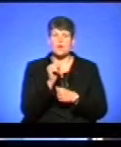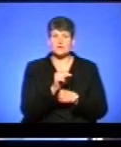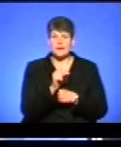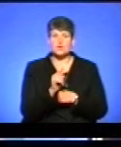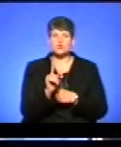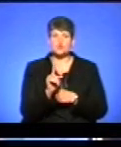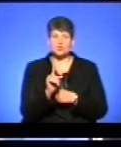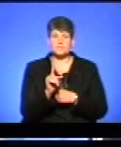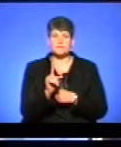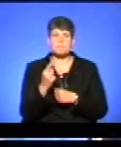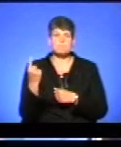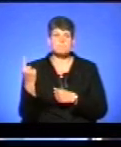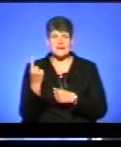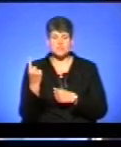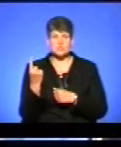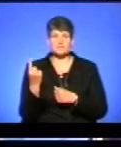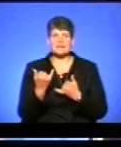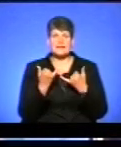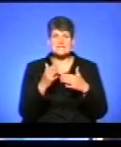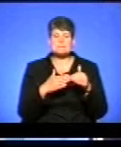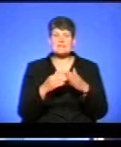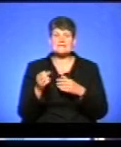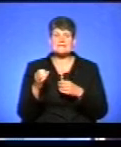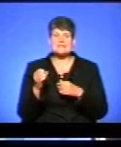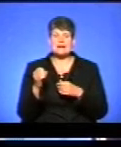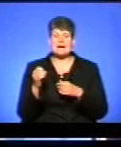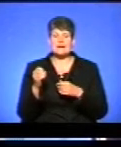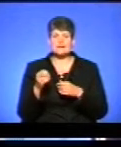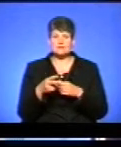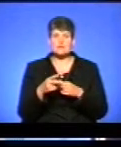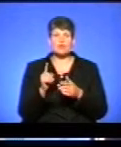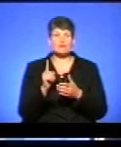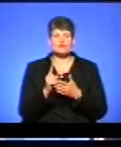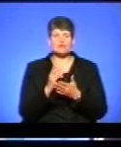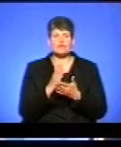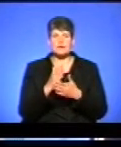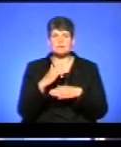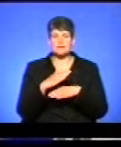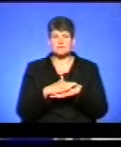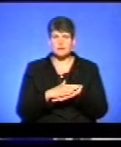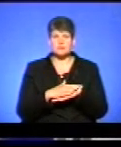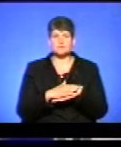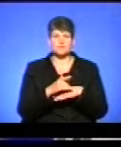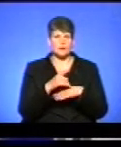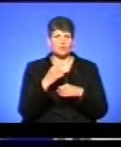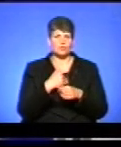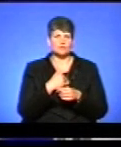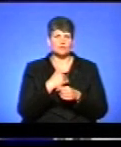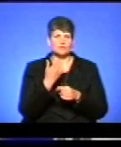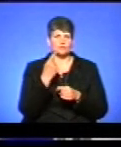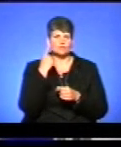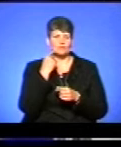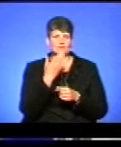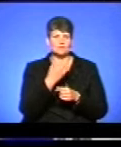перше, для спеціальностей уніфіковано обов'язкові предмети зоніщення. Я ще хочу дізнатися думку пана Олега з приводу